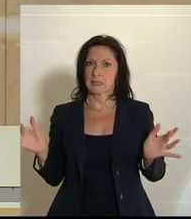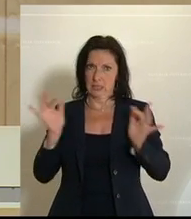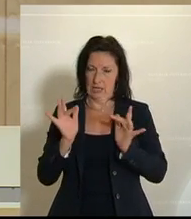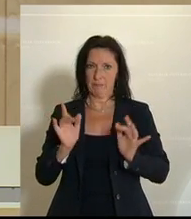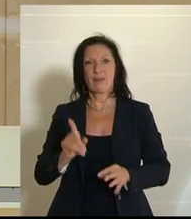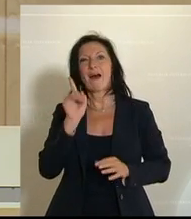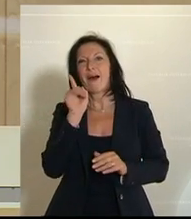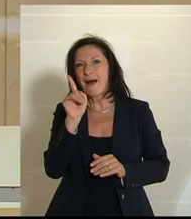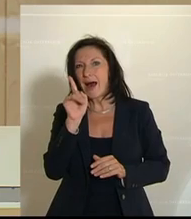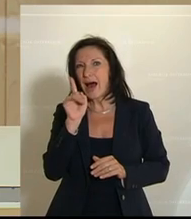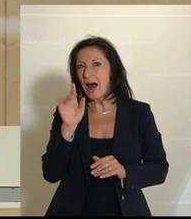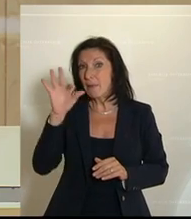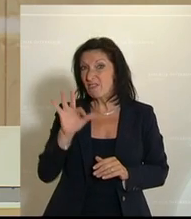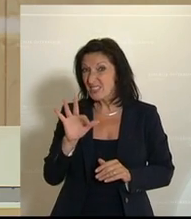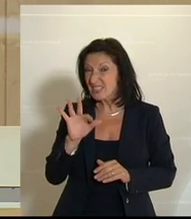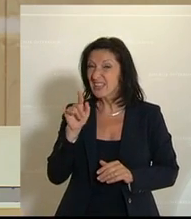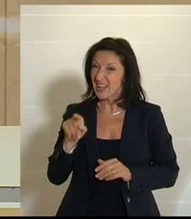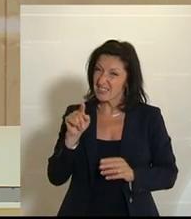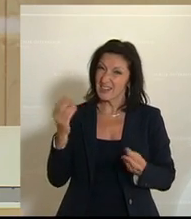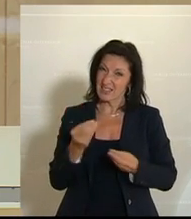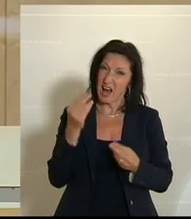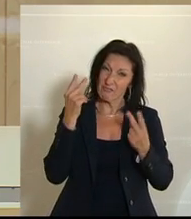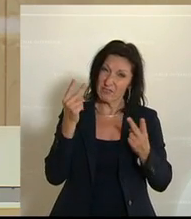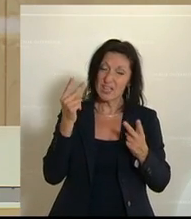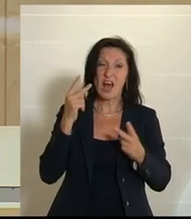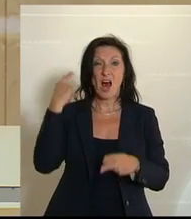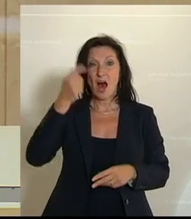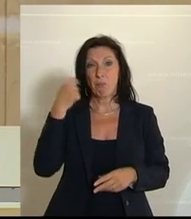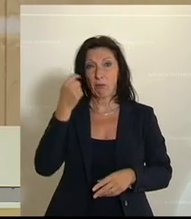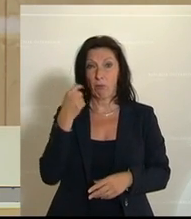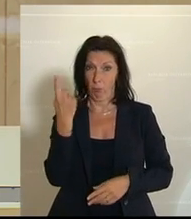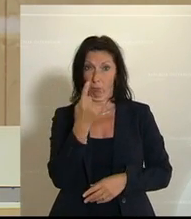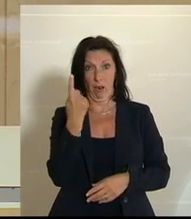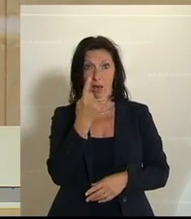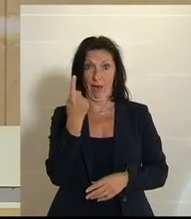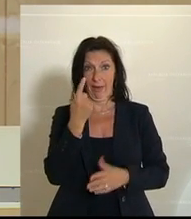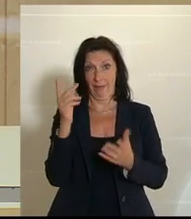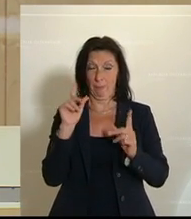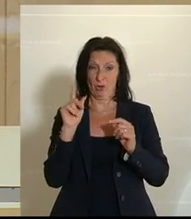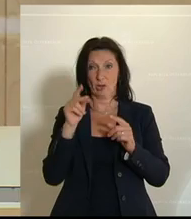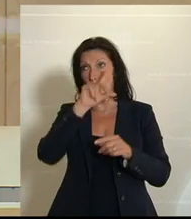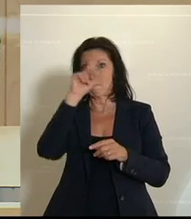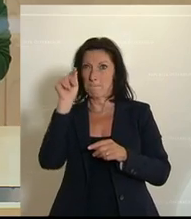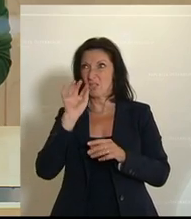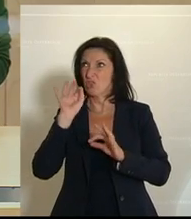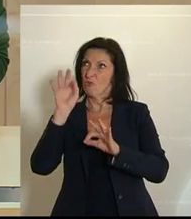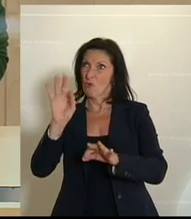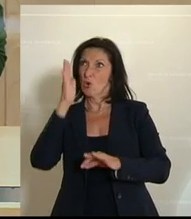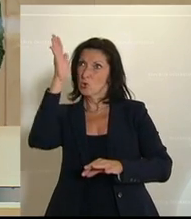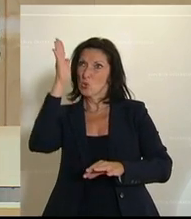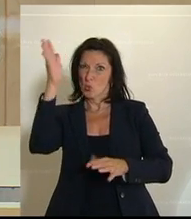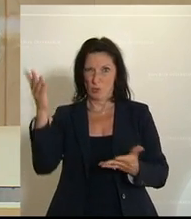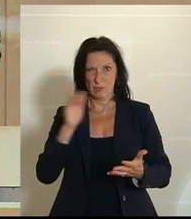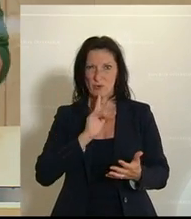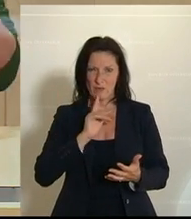eine Toilette ist eine wichtige Angelegenheit, aber ein Klo allein ist halt auch noch keine Perspektive. Auch die Intensivierung der Landwirtschaft